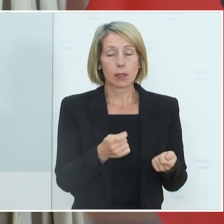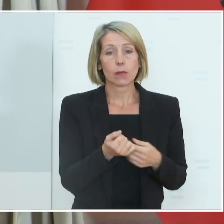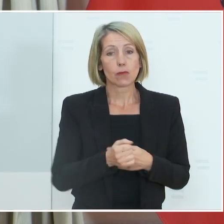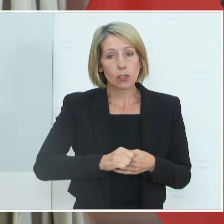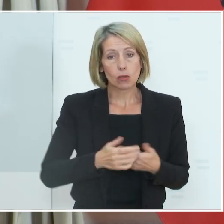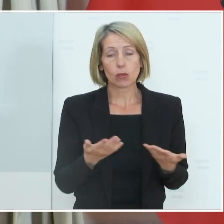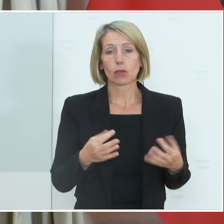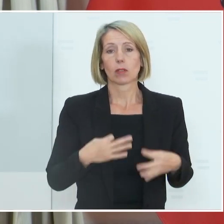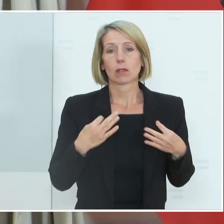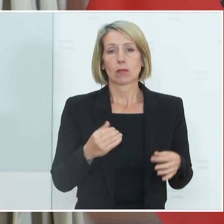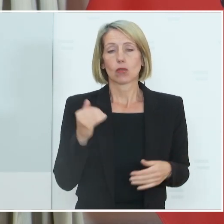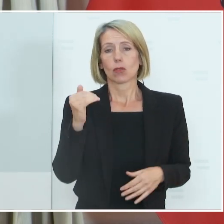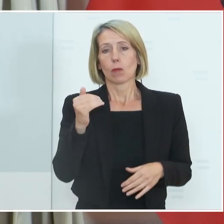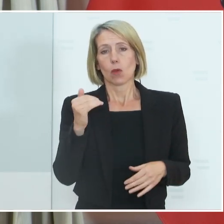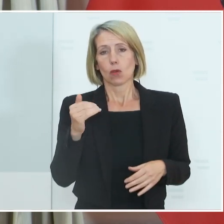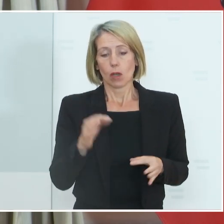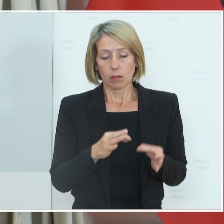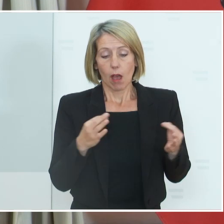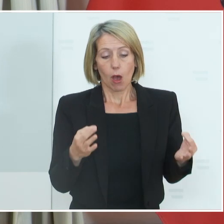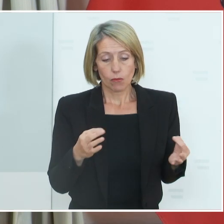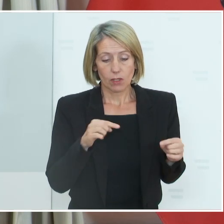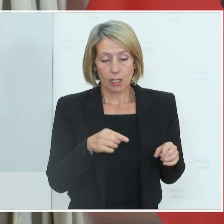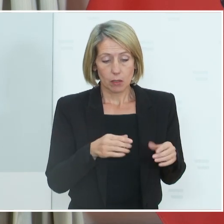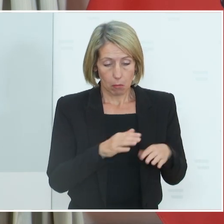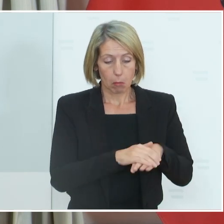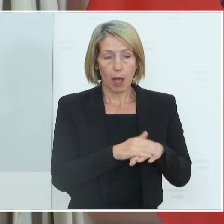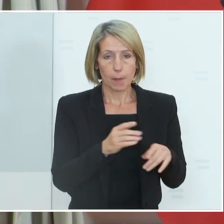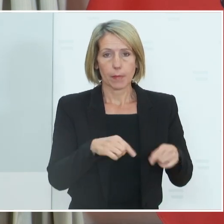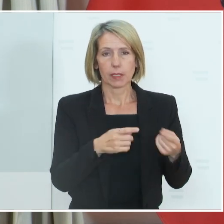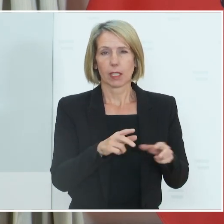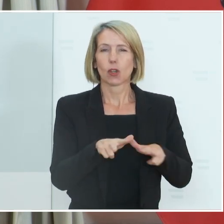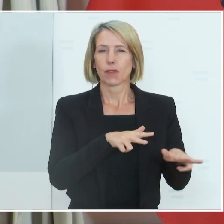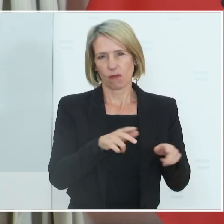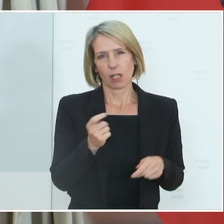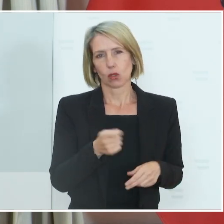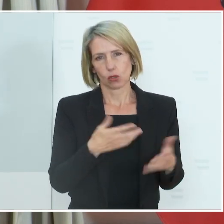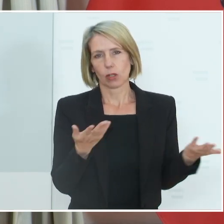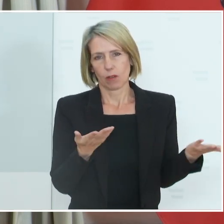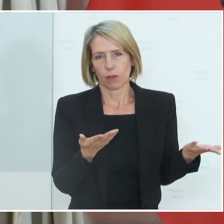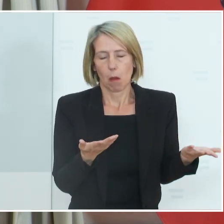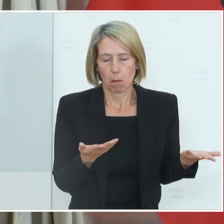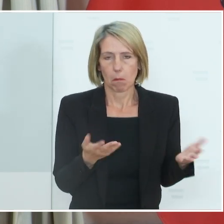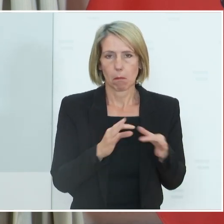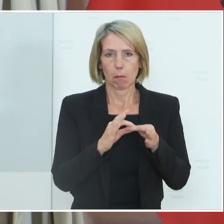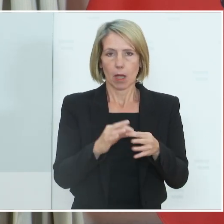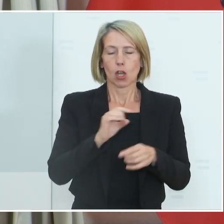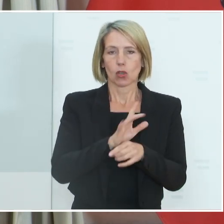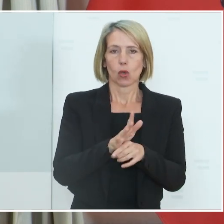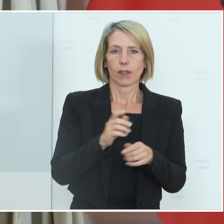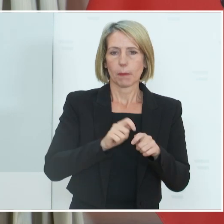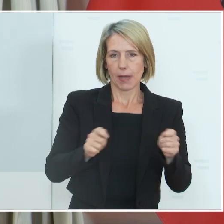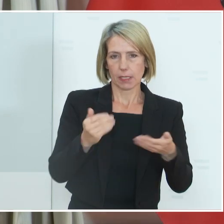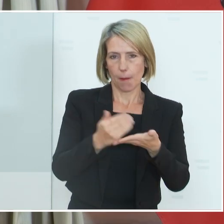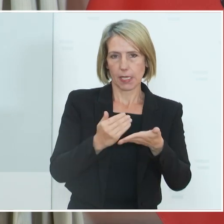die Gesundheitsbehörden, würden die aufgedeckt, dann gibt es Verwaltungsstrafen im schlimmsten Fall, die im Covid-Maßnahmengesetz geregelt sind.